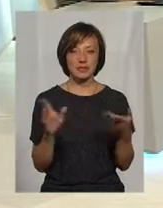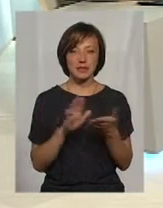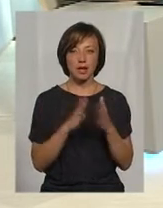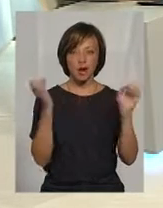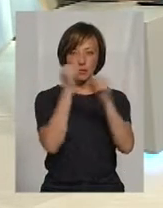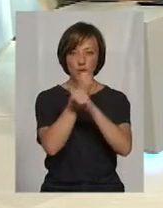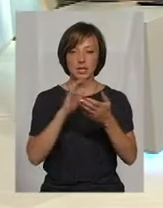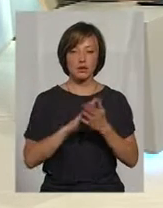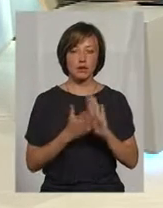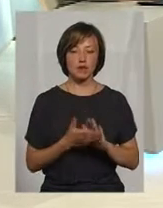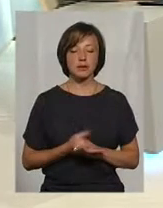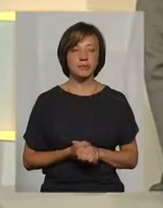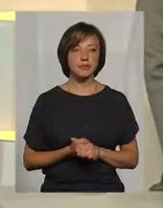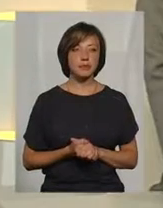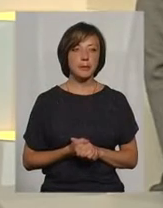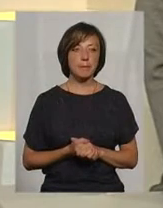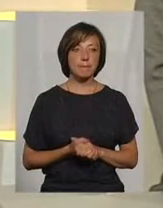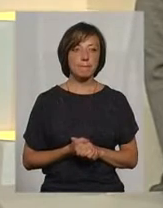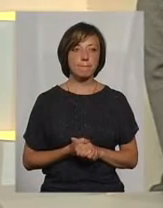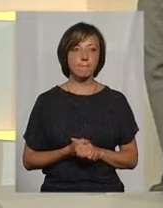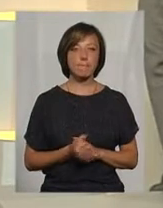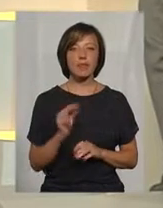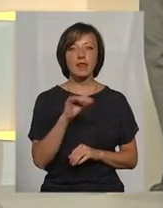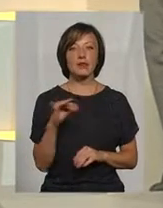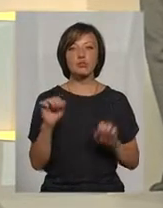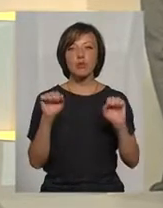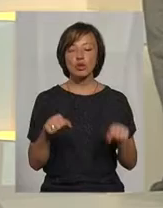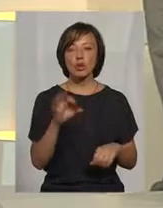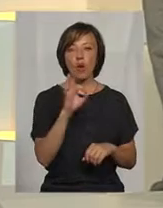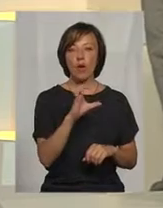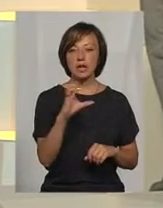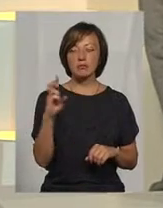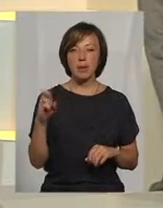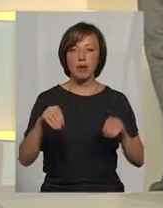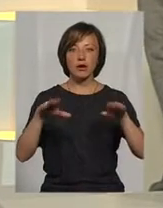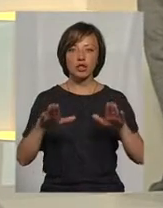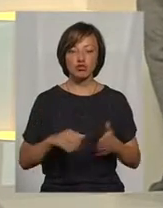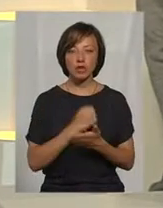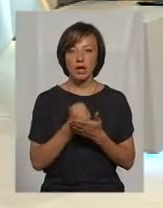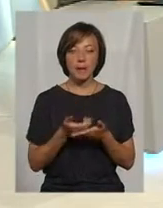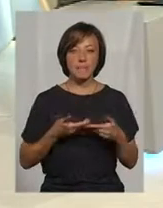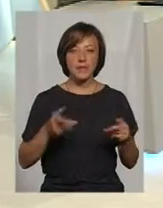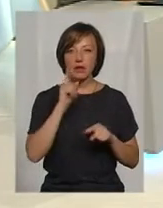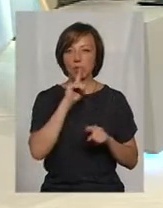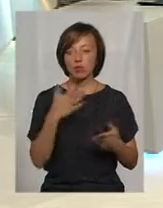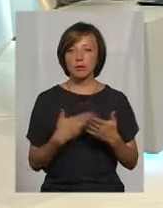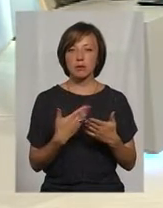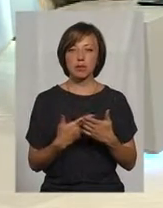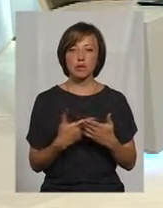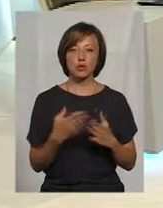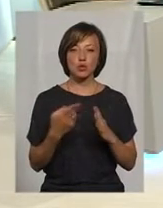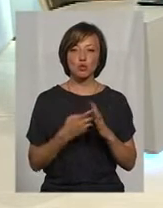ситуація. Скажіть, будь ласка, а чи може ОСББ ухвалити рішення, що от ми не будемо, щоб